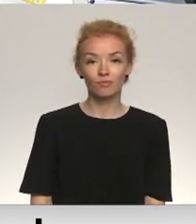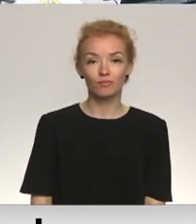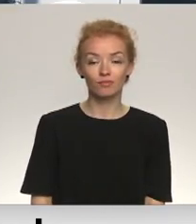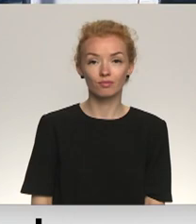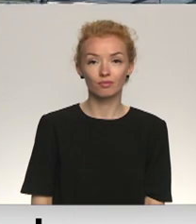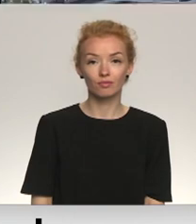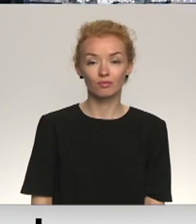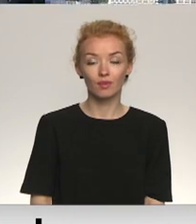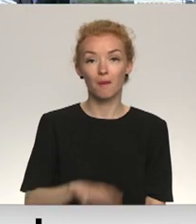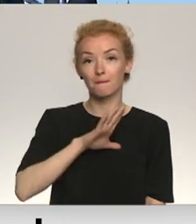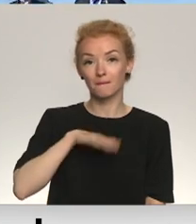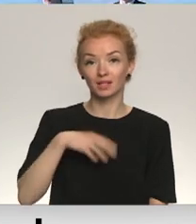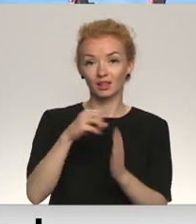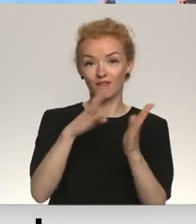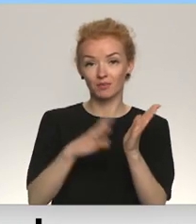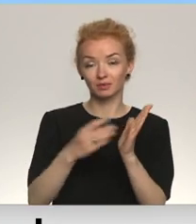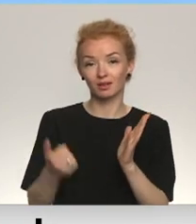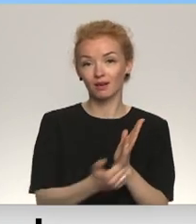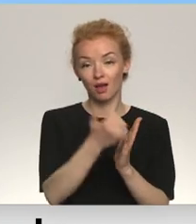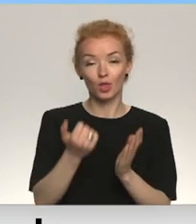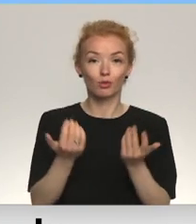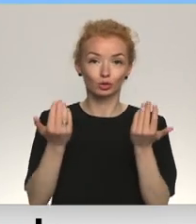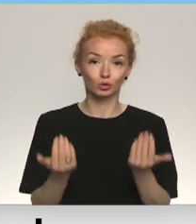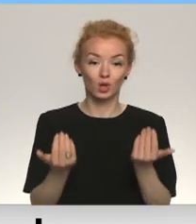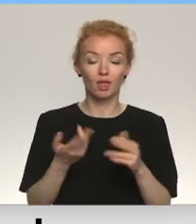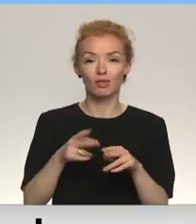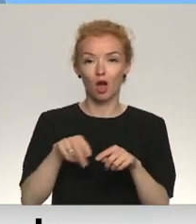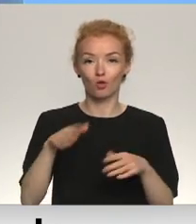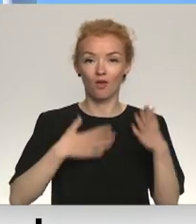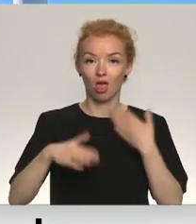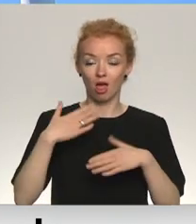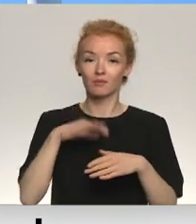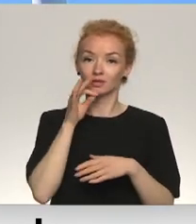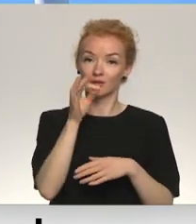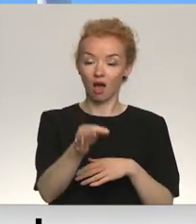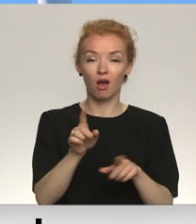Un pēc 19 gadiem šodien šādu vēlmi izsaka Ukraina.